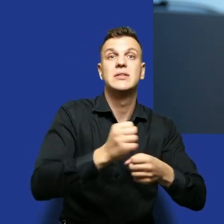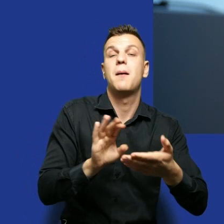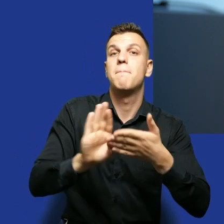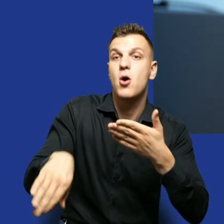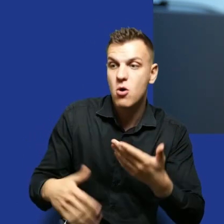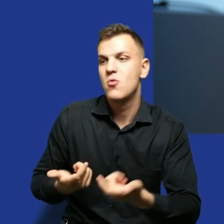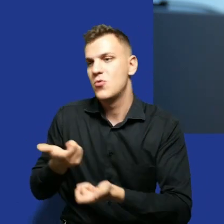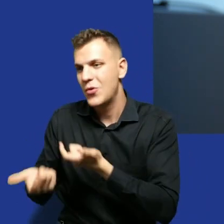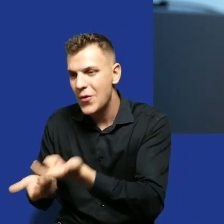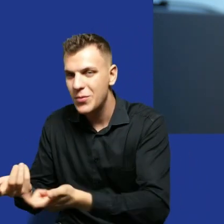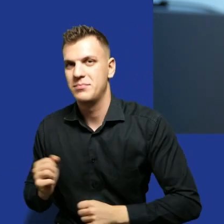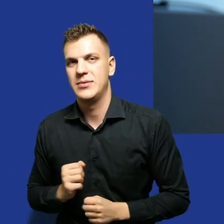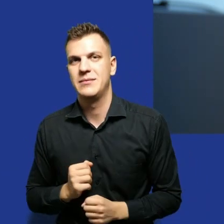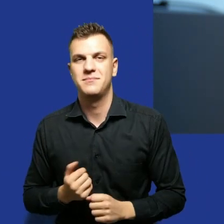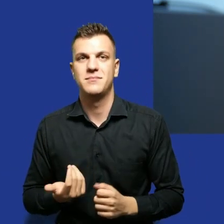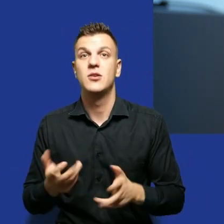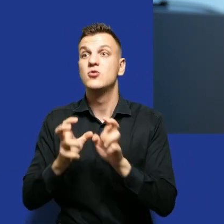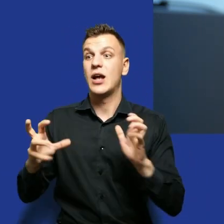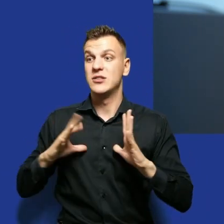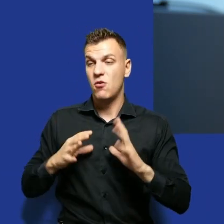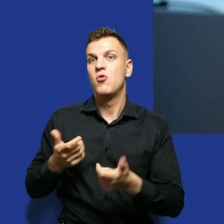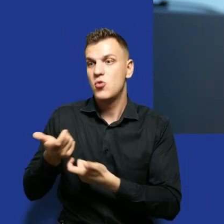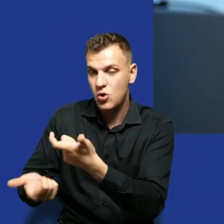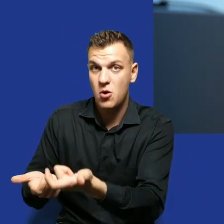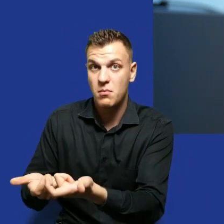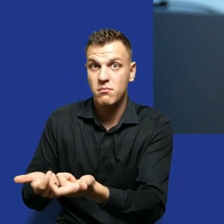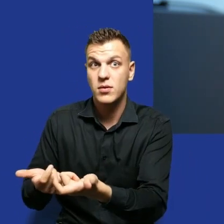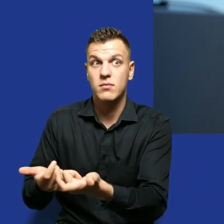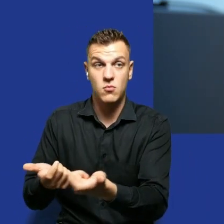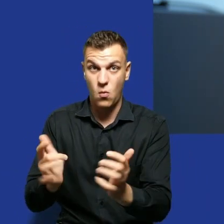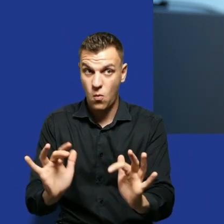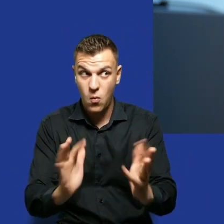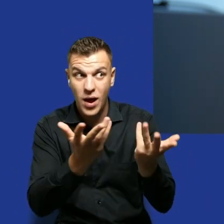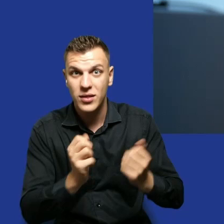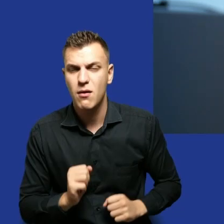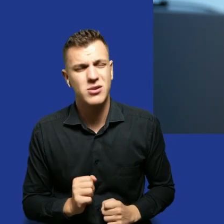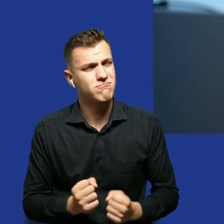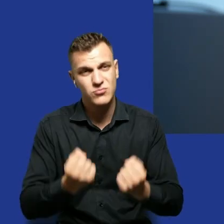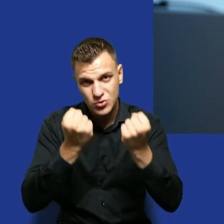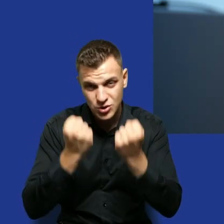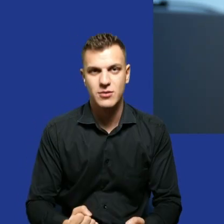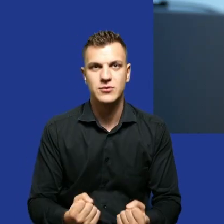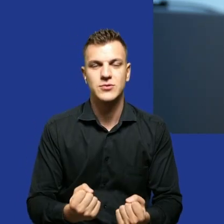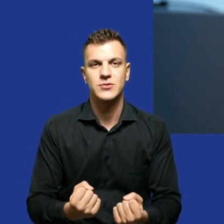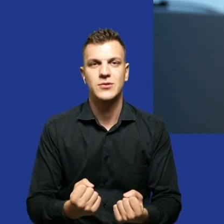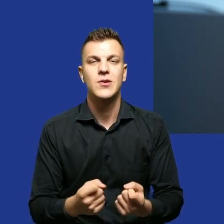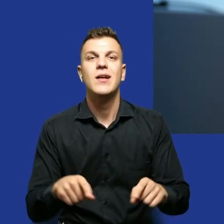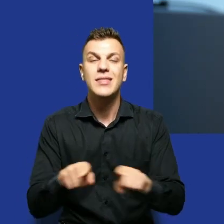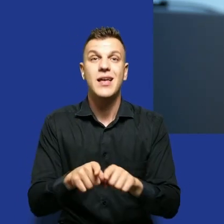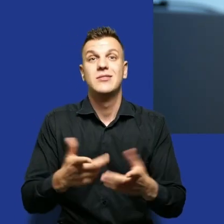bardzo dużym wysiłkiem i też wymagają od nas ciągłego